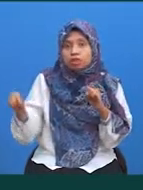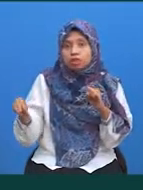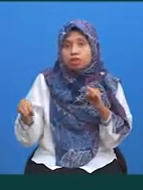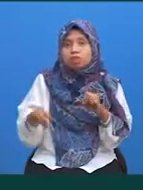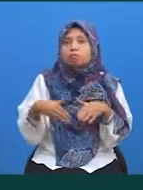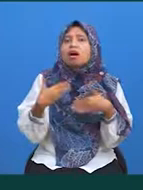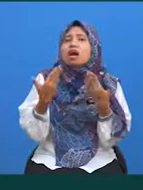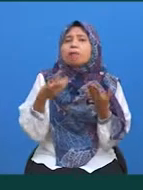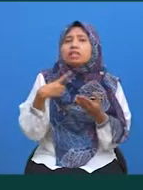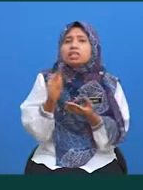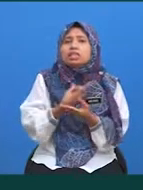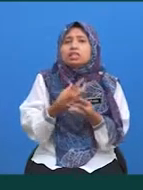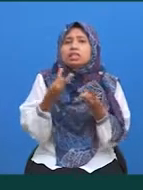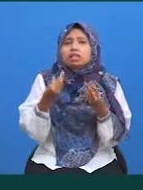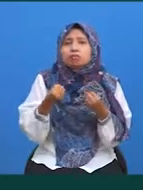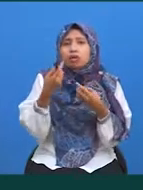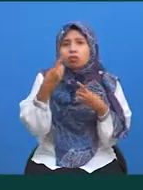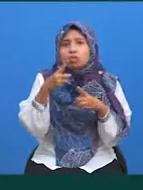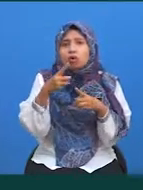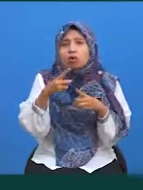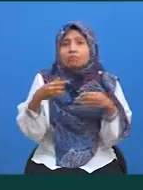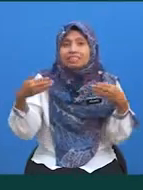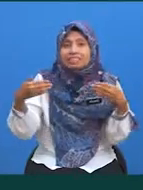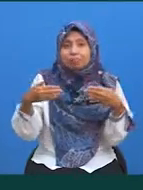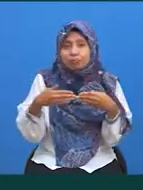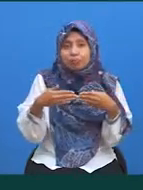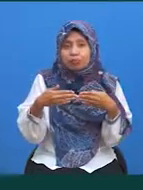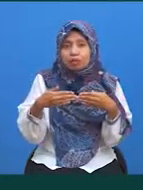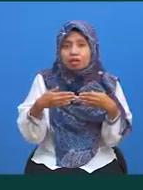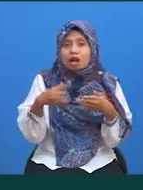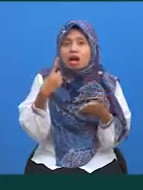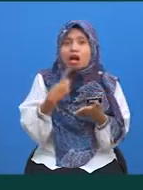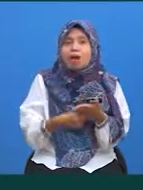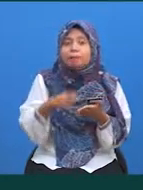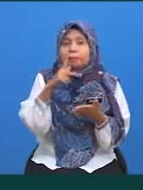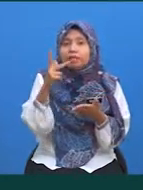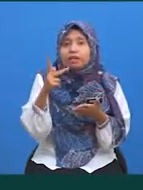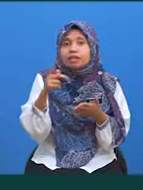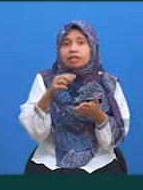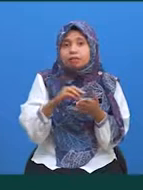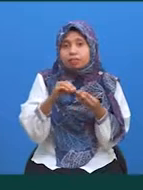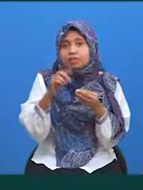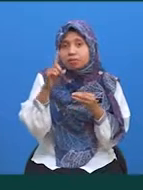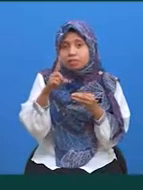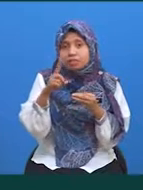bagaimana kita hendak jawab soalan aplikasi Sambung? Apakah langkah pertama? Ya,